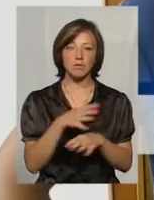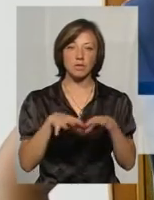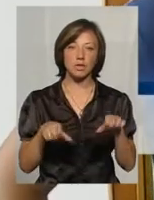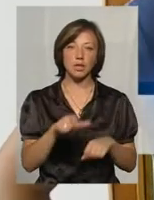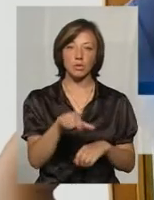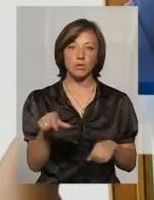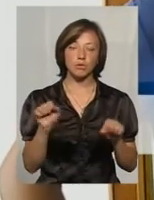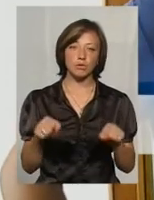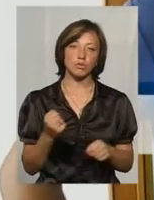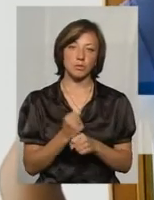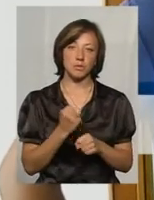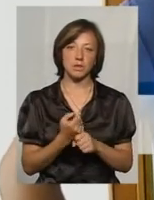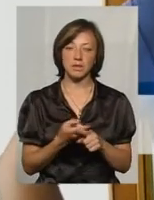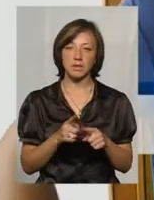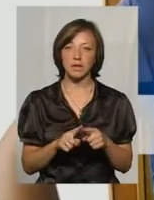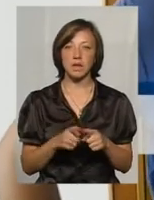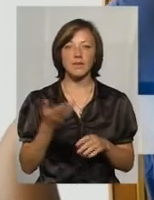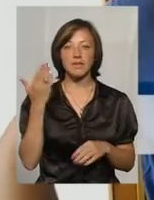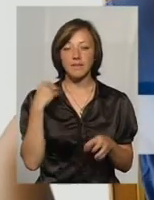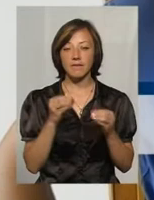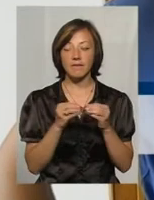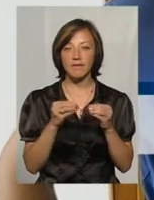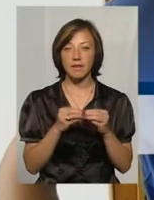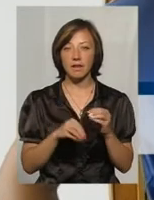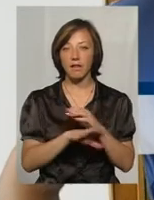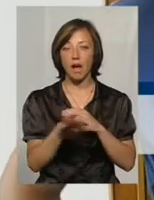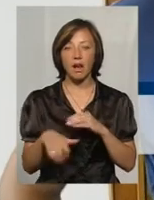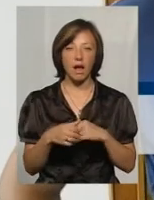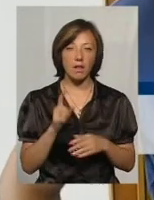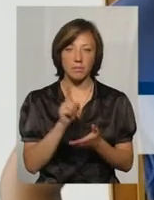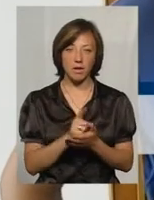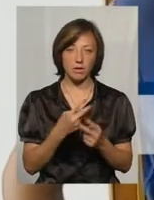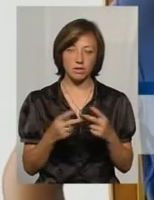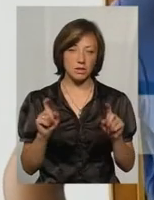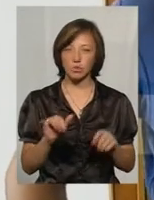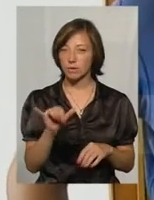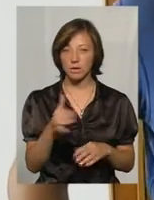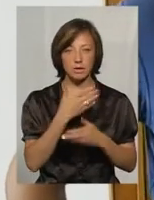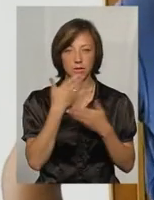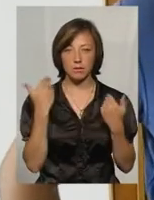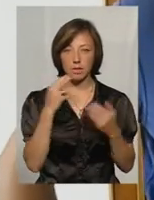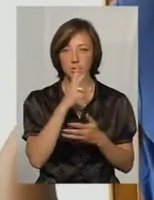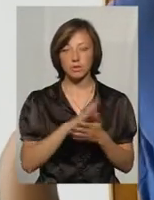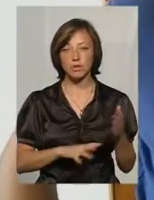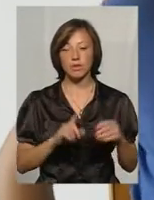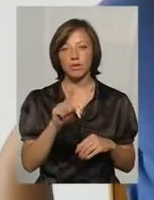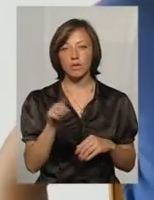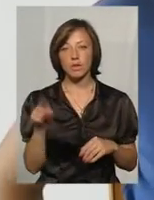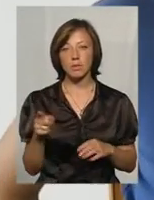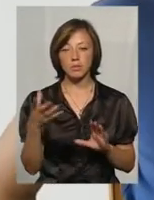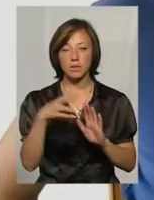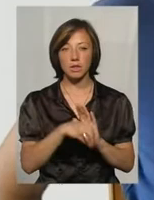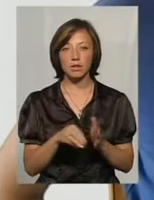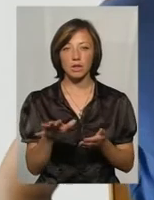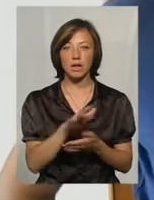тільки нові люди можуть це все зробити. Ці старі, які там є на крали, вони мають сидіти. Вони не мають про прощання, тому що вони причасні до